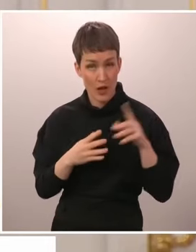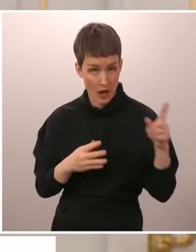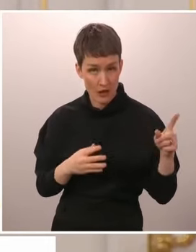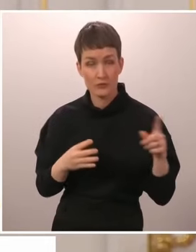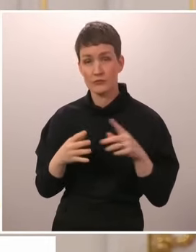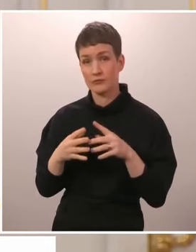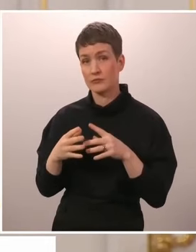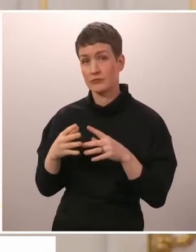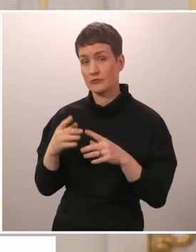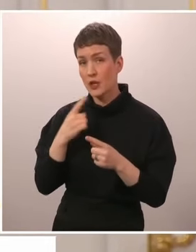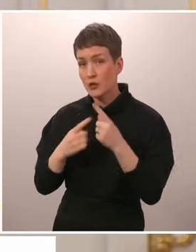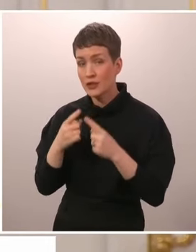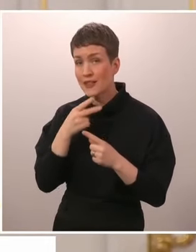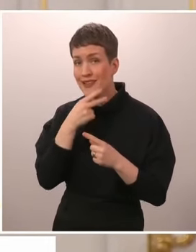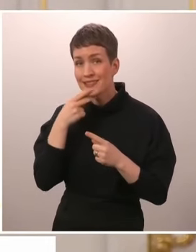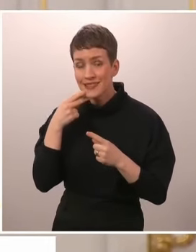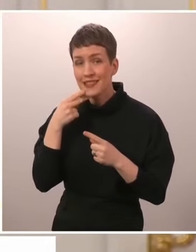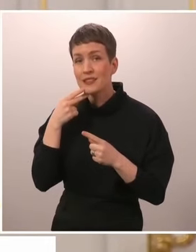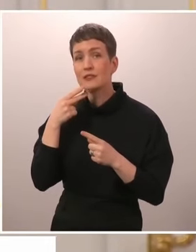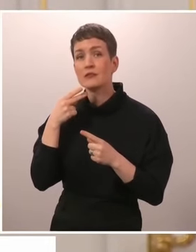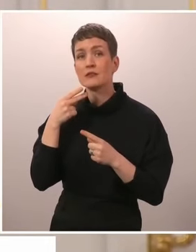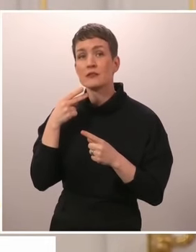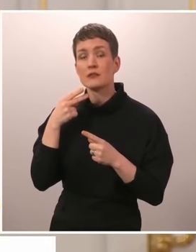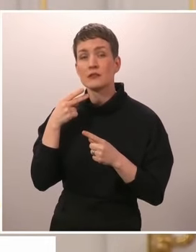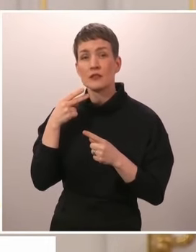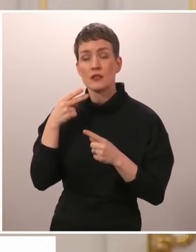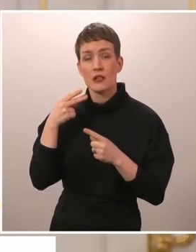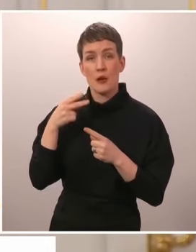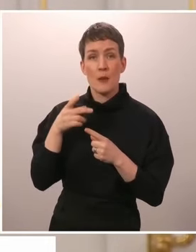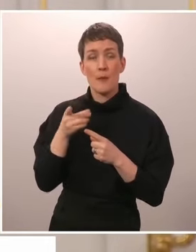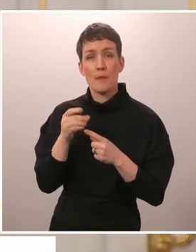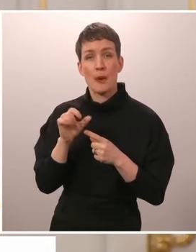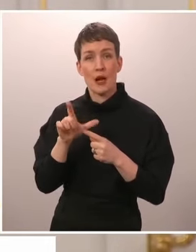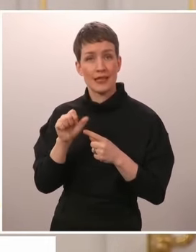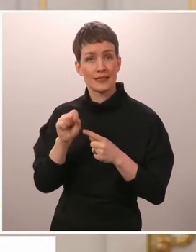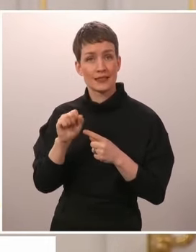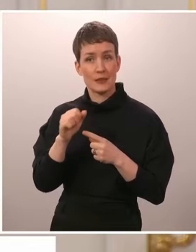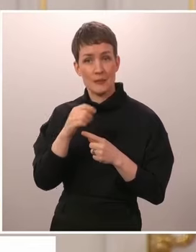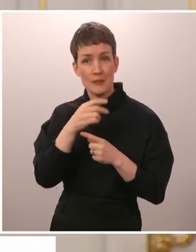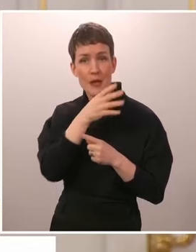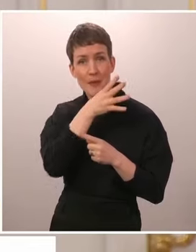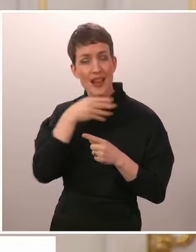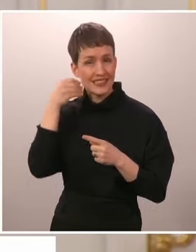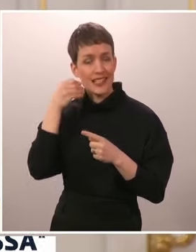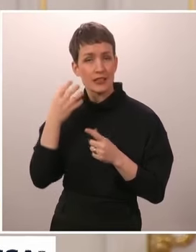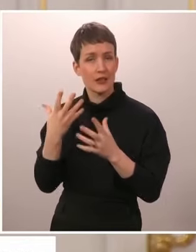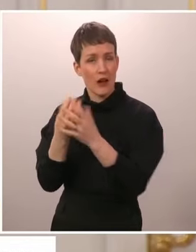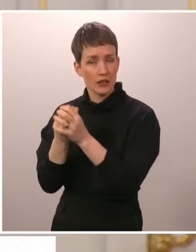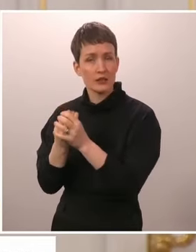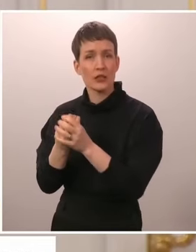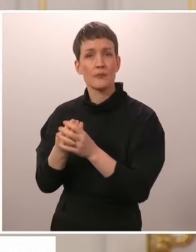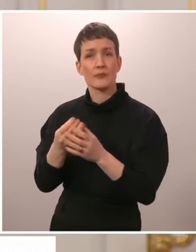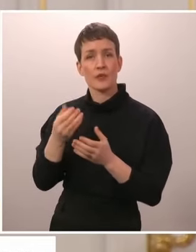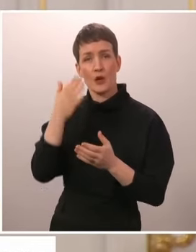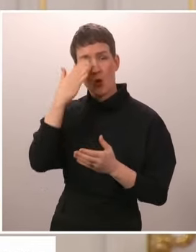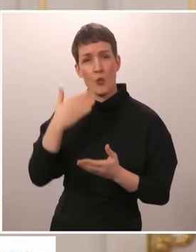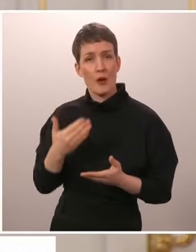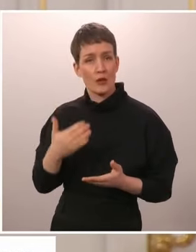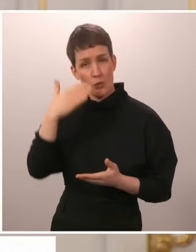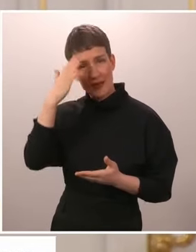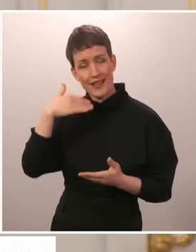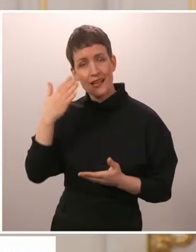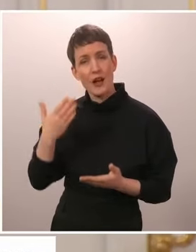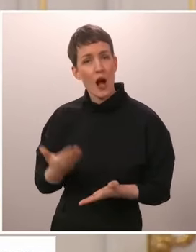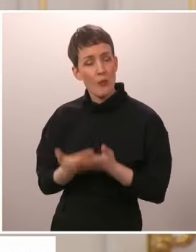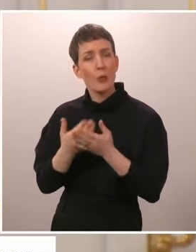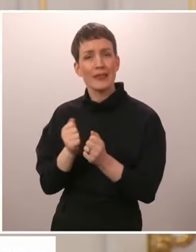israelilaisten ja sitten palestinaisten kanssa. Humanitäärin apu pitää saada perille.